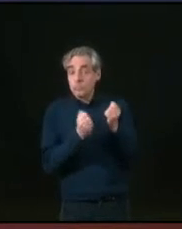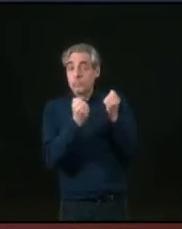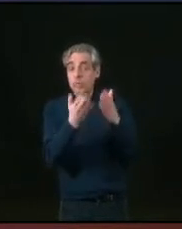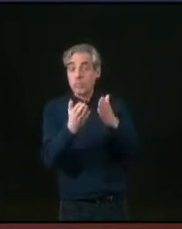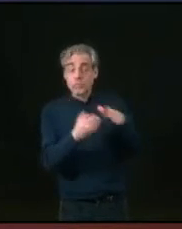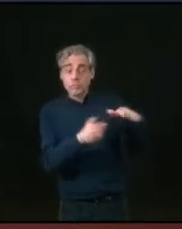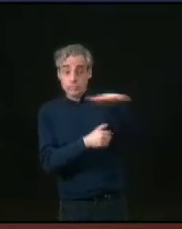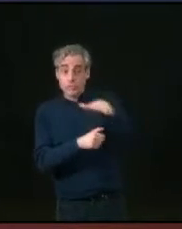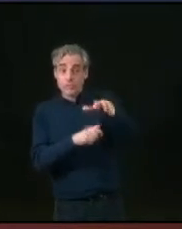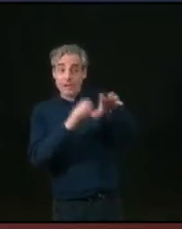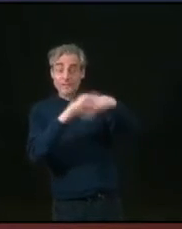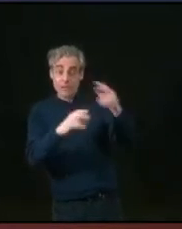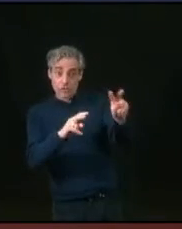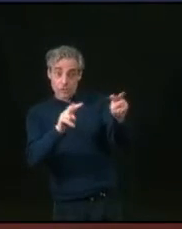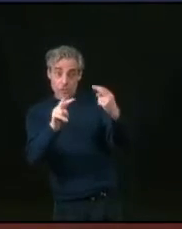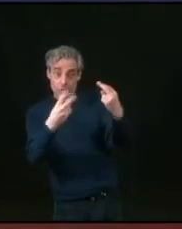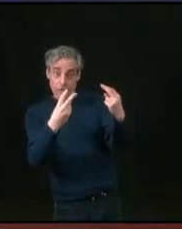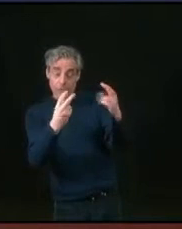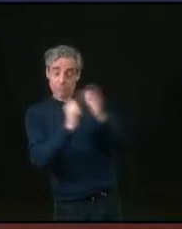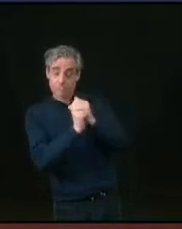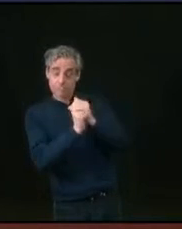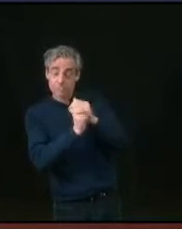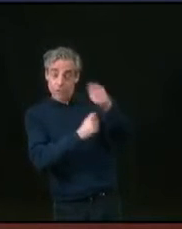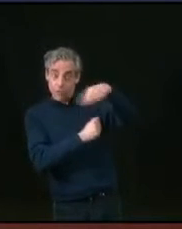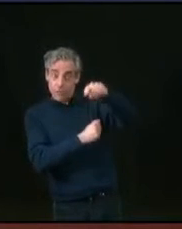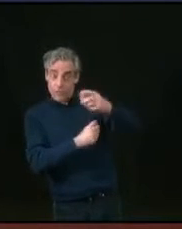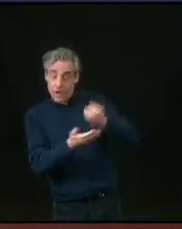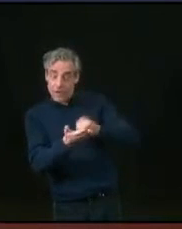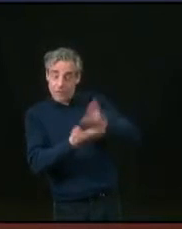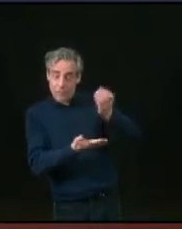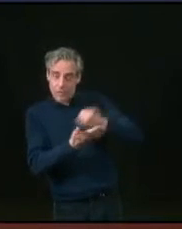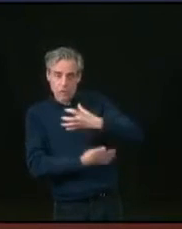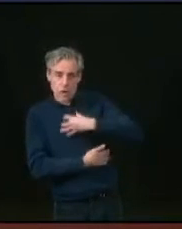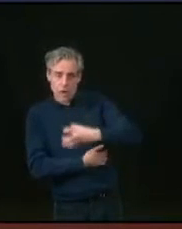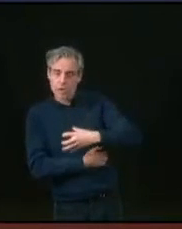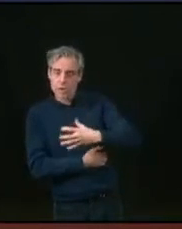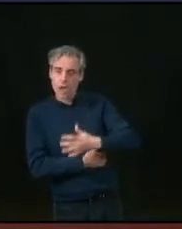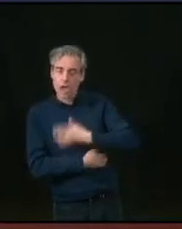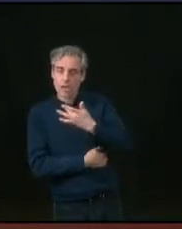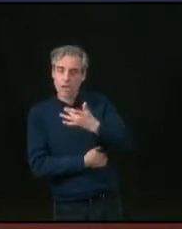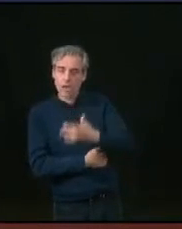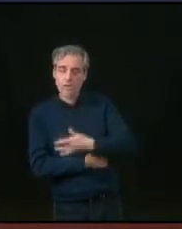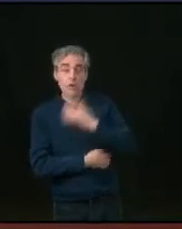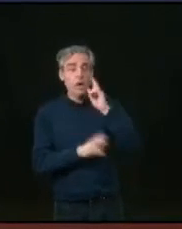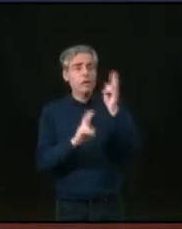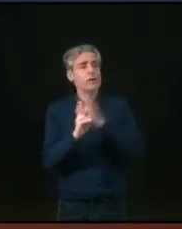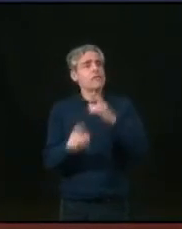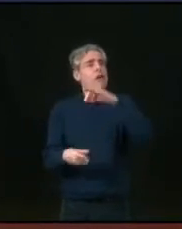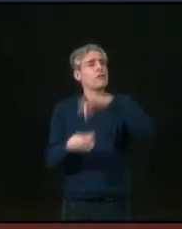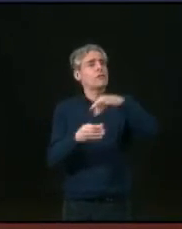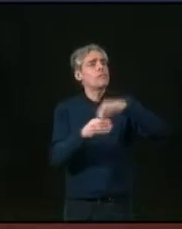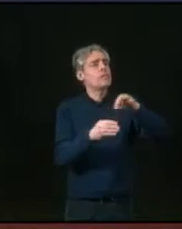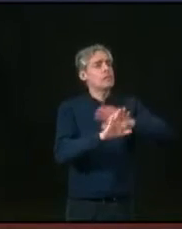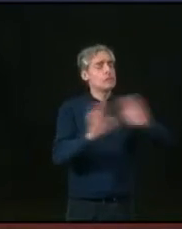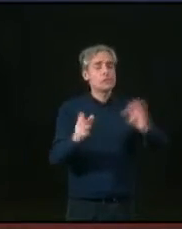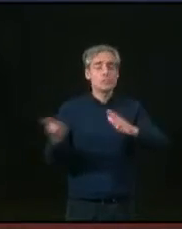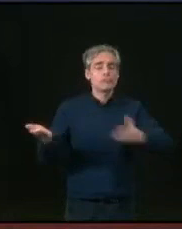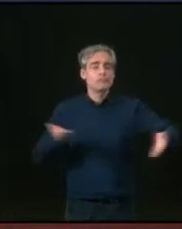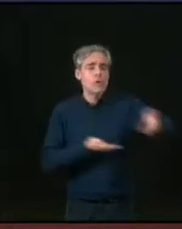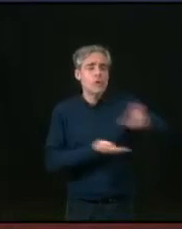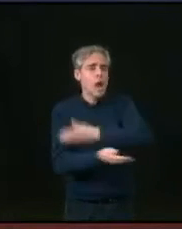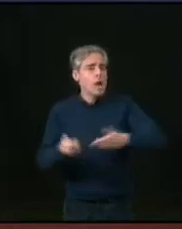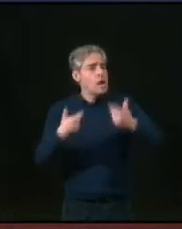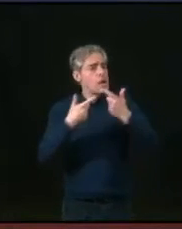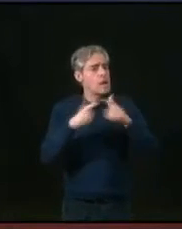regardent, c'est intéressant aussi d'avoir des éléments d'information aussi riches, hors délibération du conseil municipal, de pouvoir l